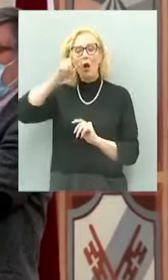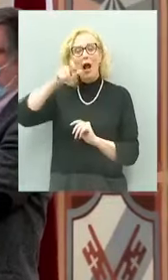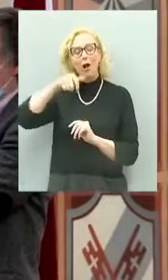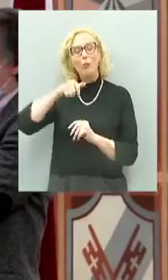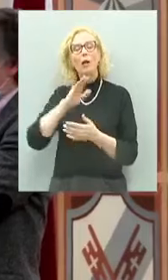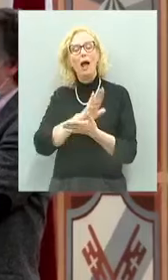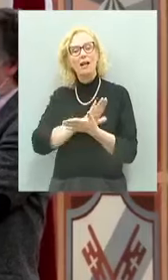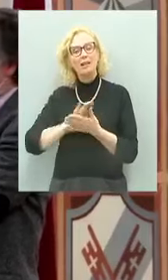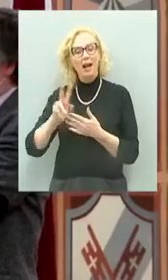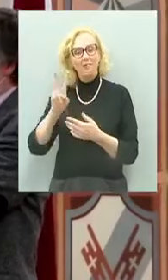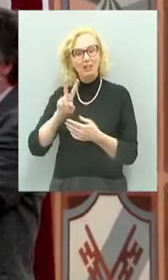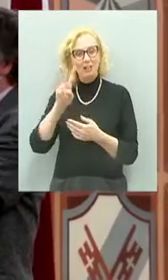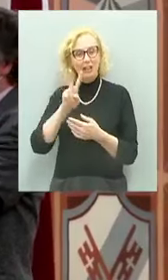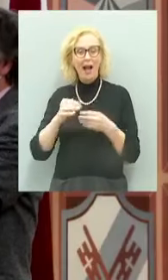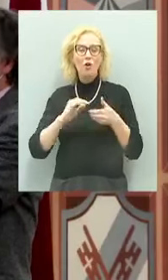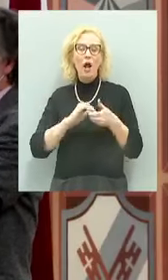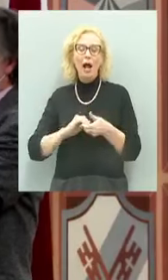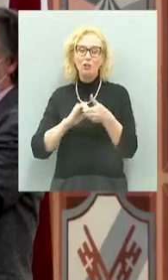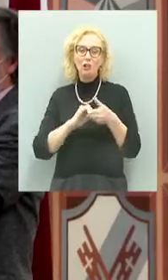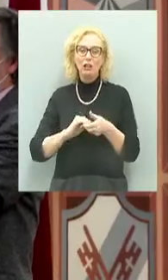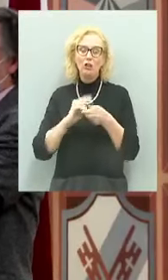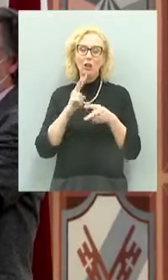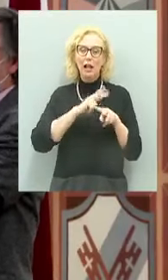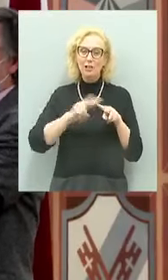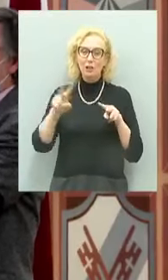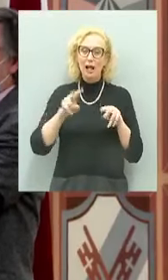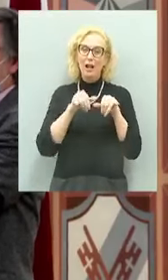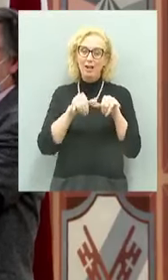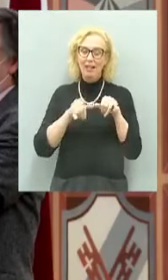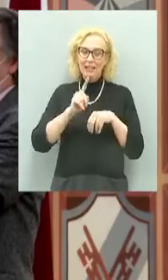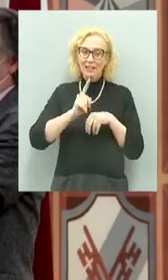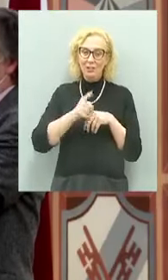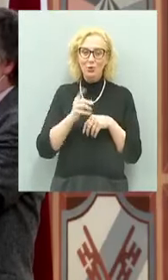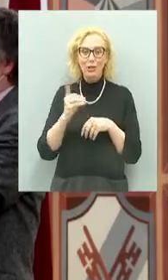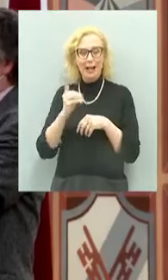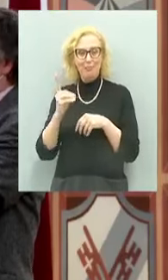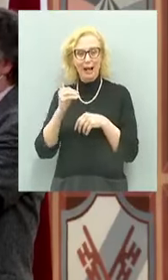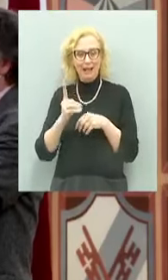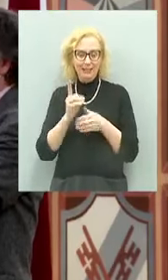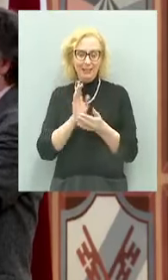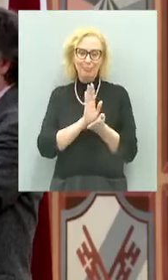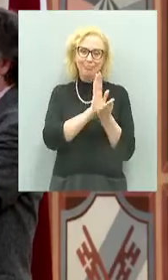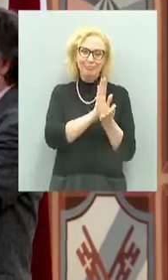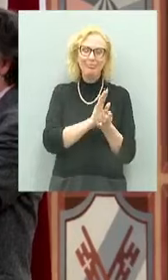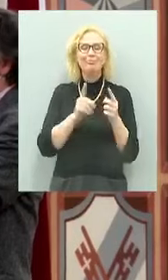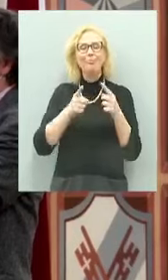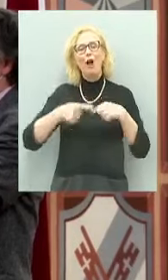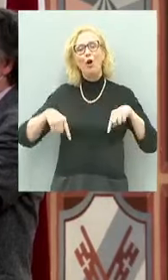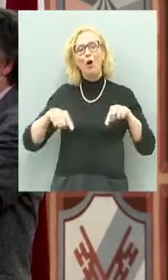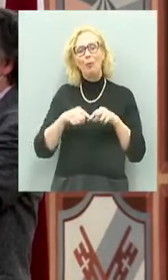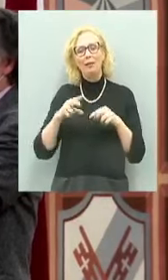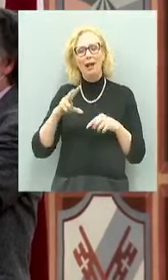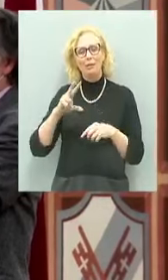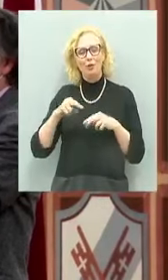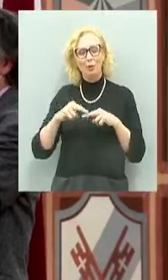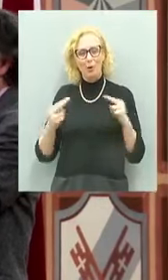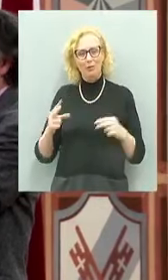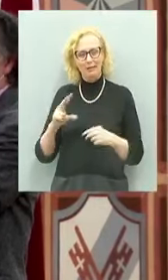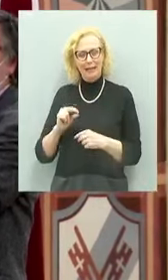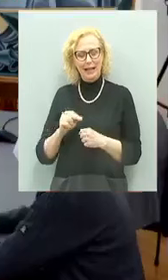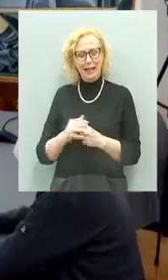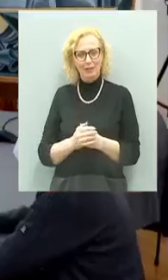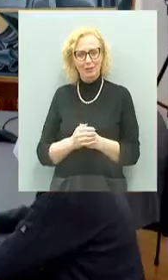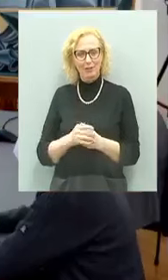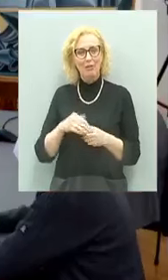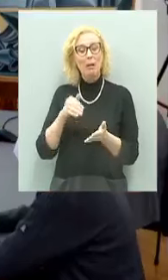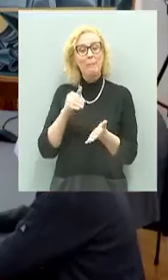Venceslao all'Associazione Nazionale Venezia, Giulia e Dalmazia, Comitato Provinciale di Trento. Erano